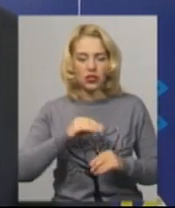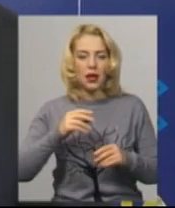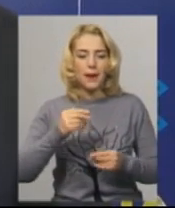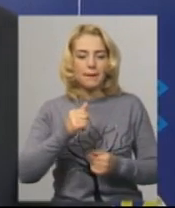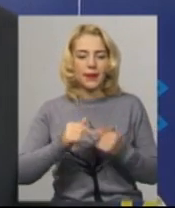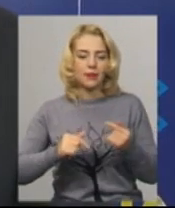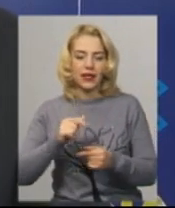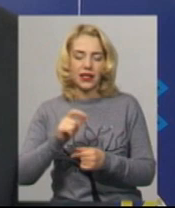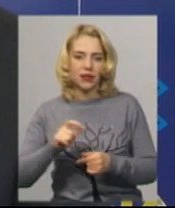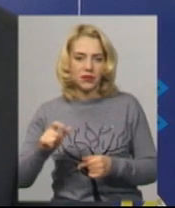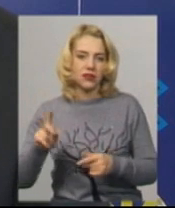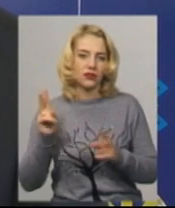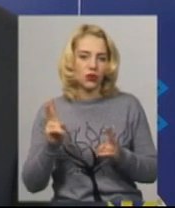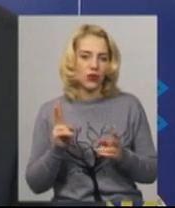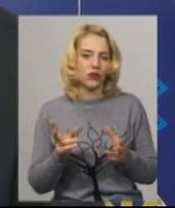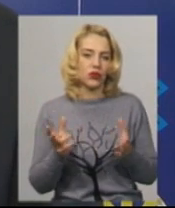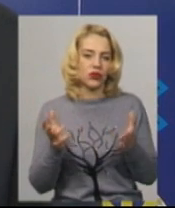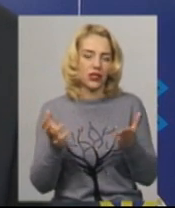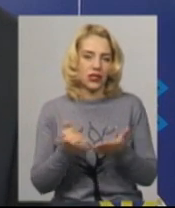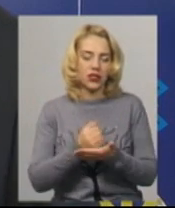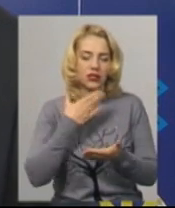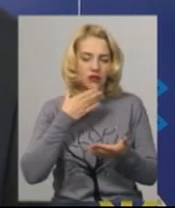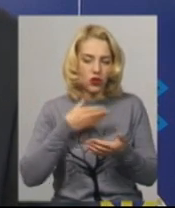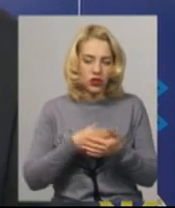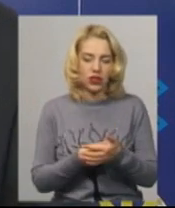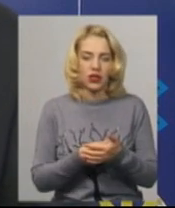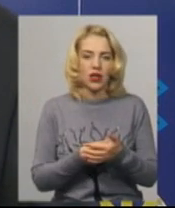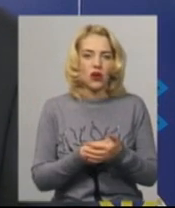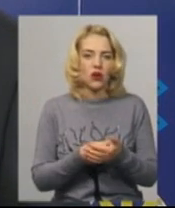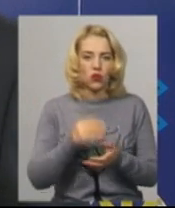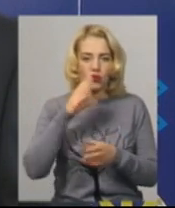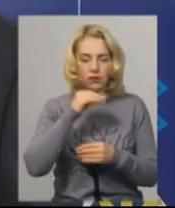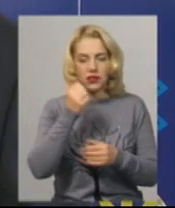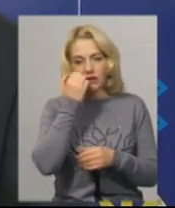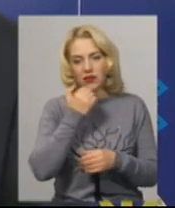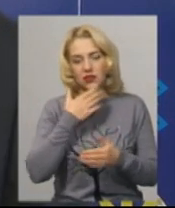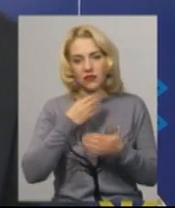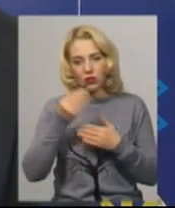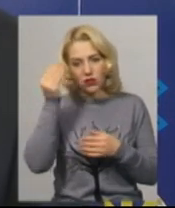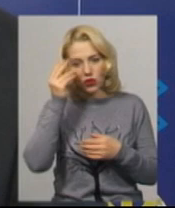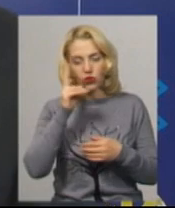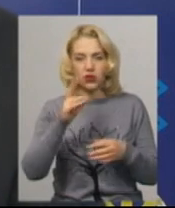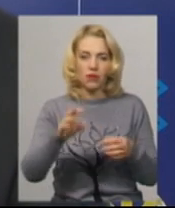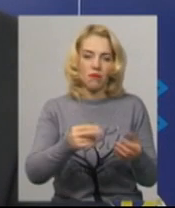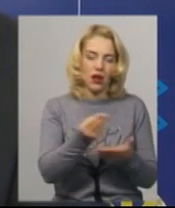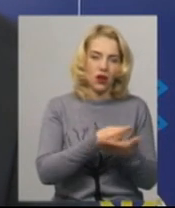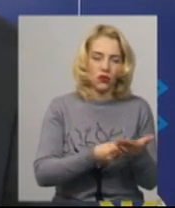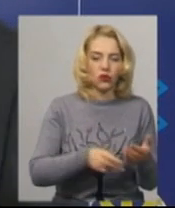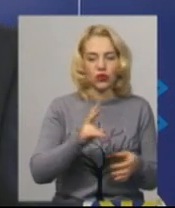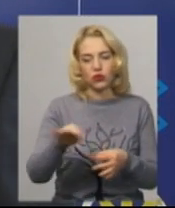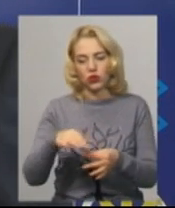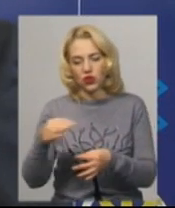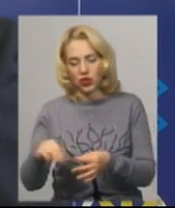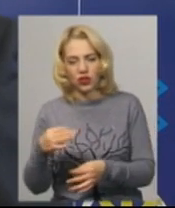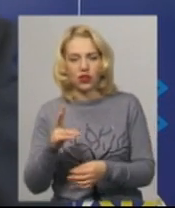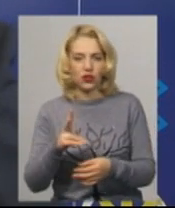які досягли свого успіху завдяки своїм здібностям. Хтось малює, хтось шиє, хтось виробляє, хтось